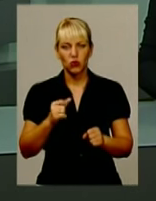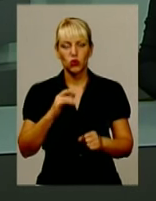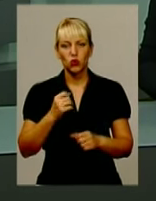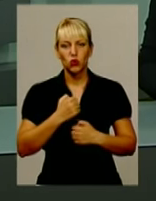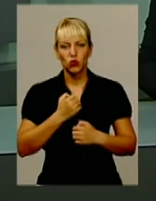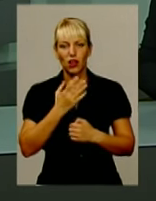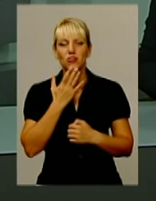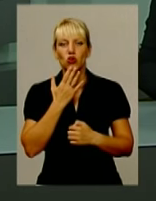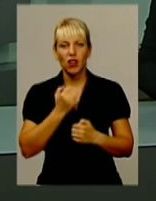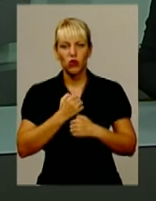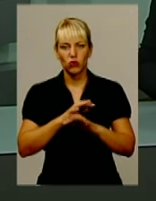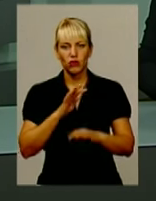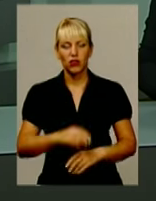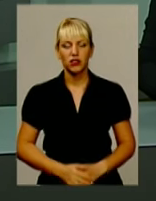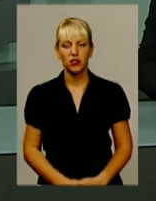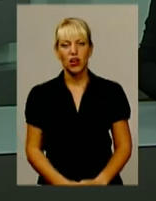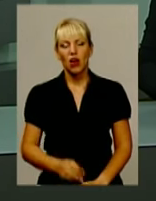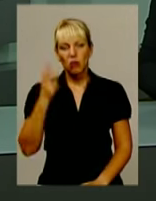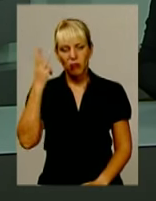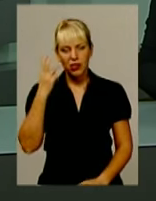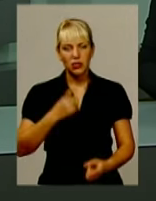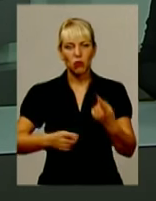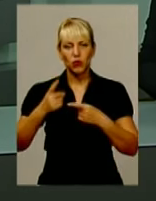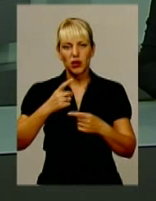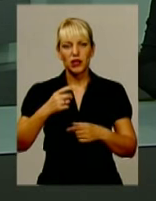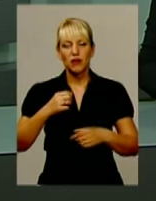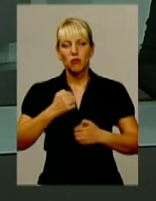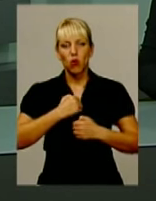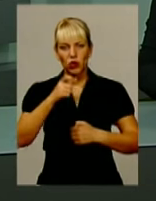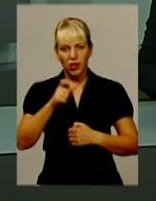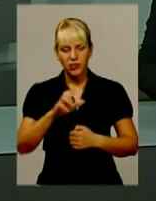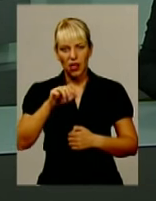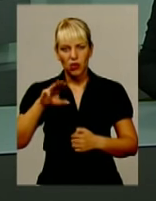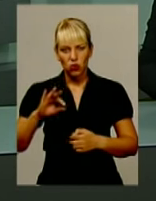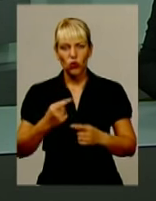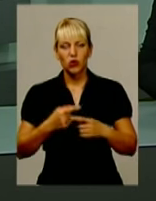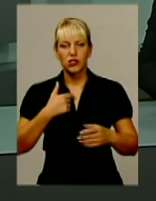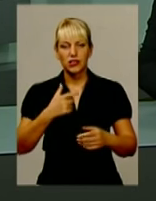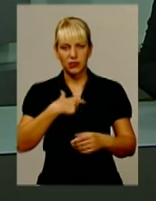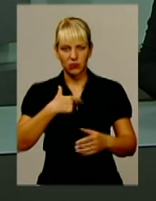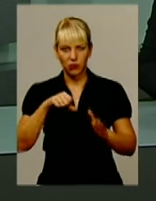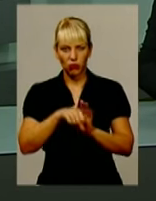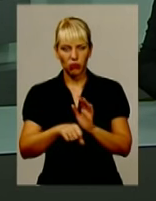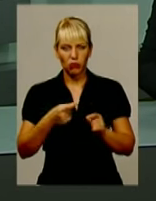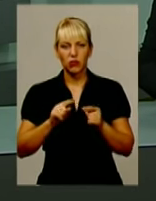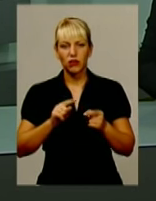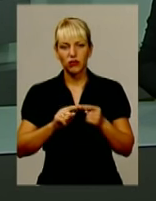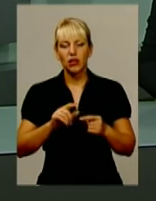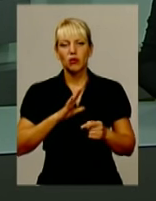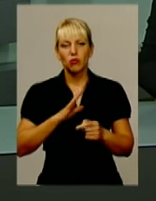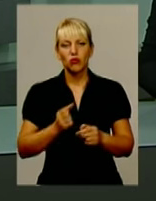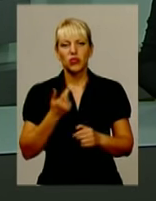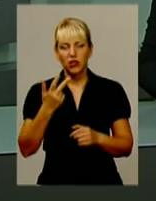Хмельницькому демобілізований боєць АТО наклав на себе руки. Загиблий був добровольцем і провів у зоні воєнних дій кілька ротацій.